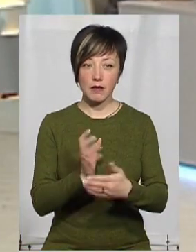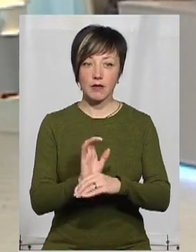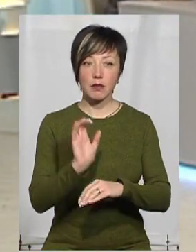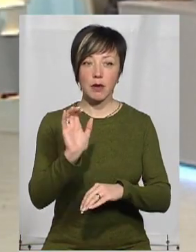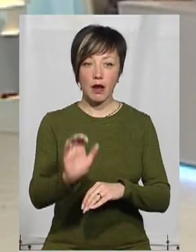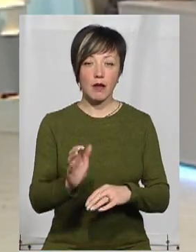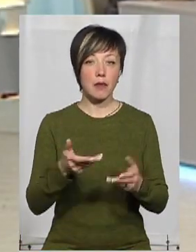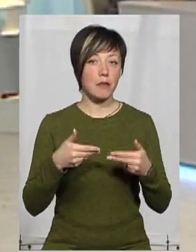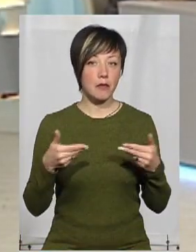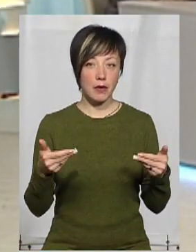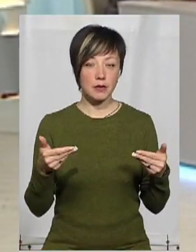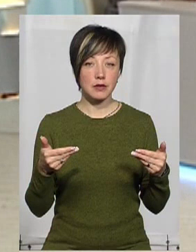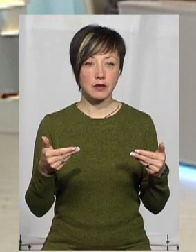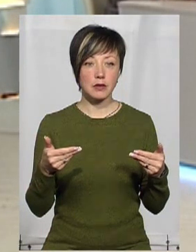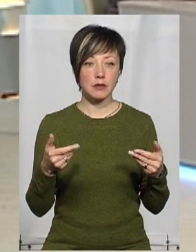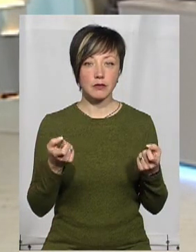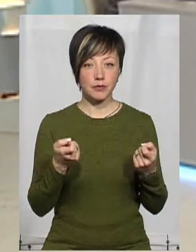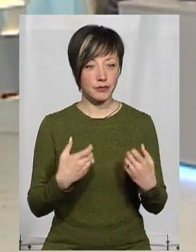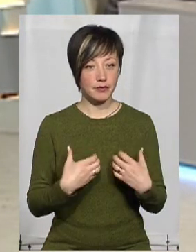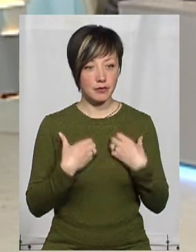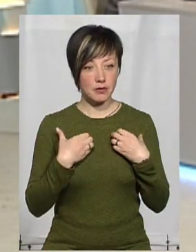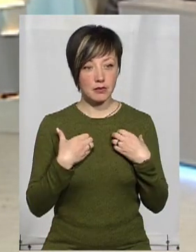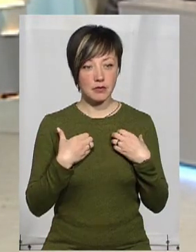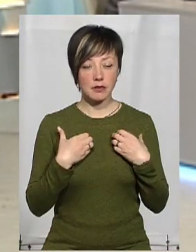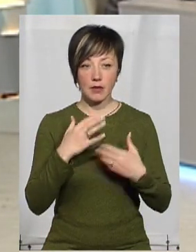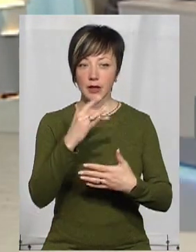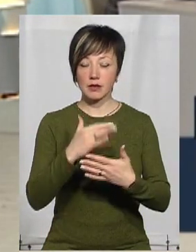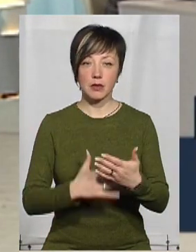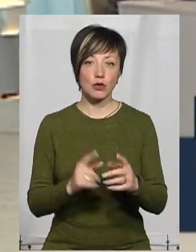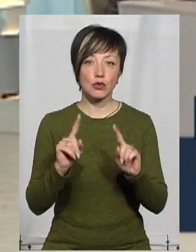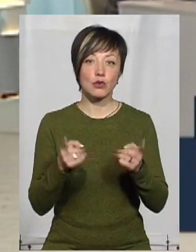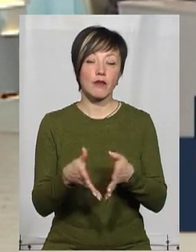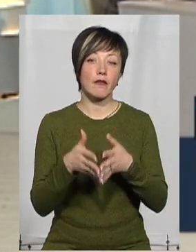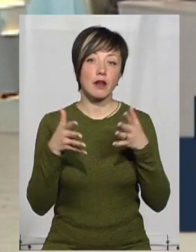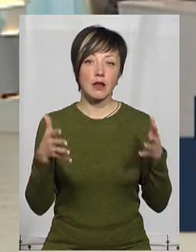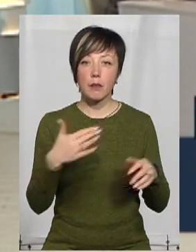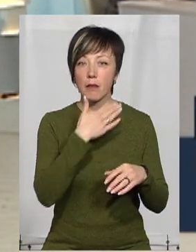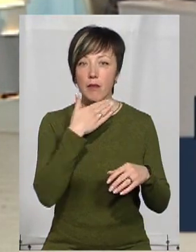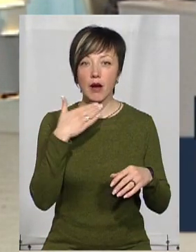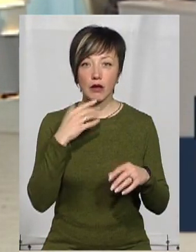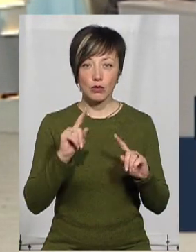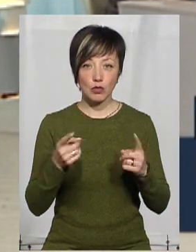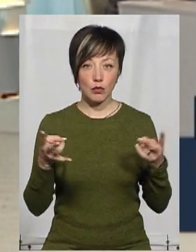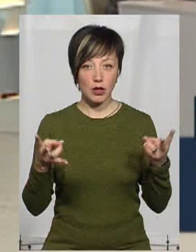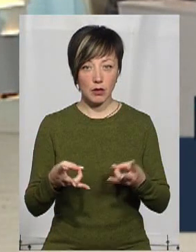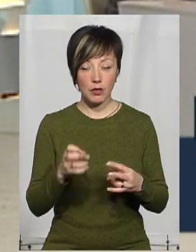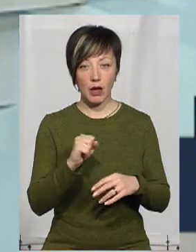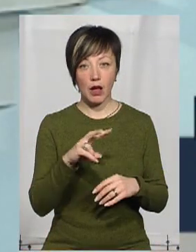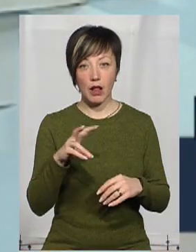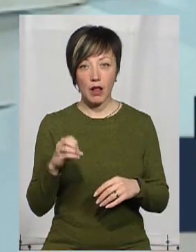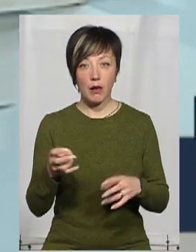відправили. Ми трішки ужаснулися, тому що список дуже великий, дуже багато всього потрібно. Але